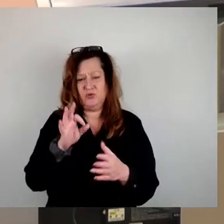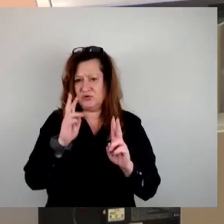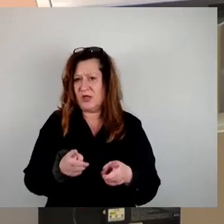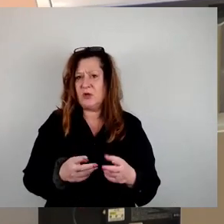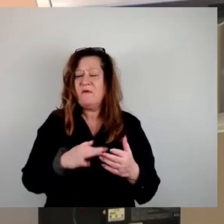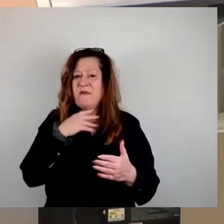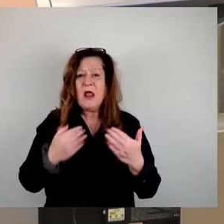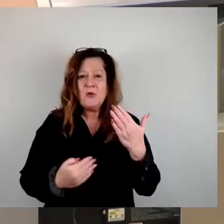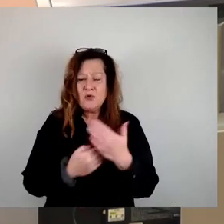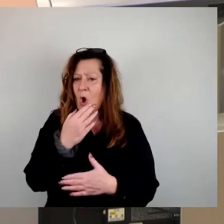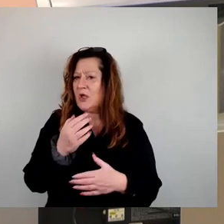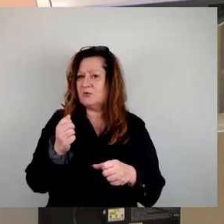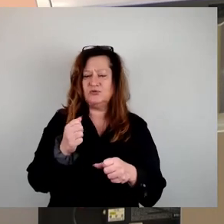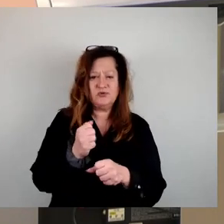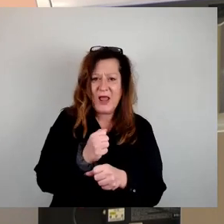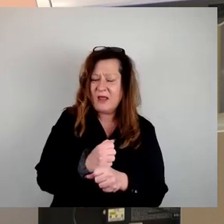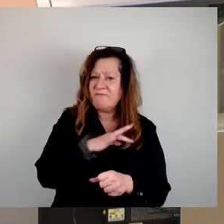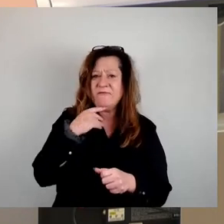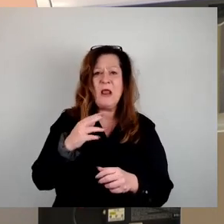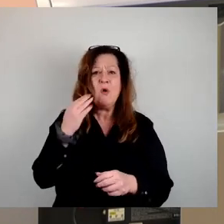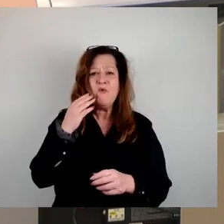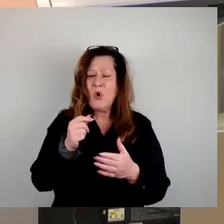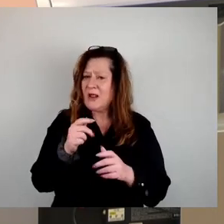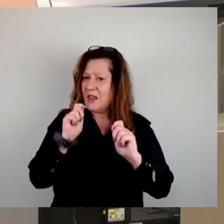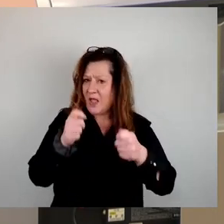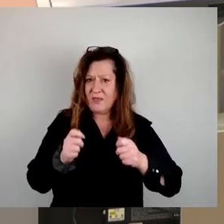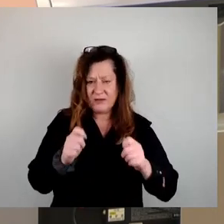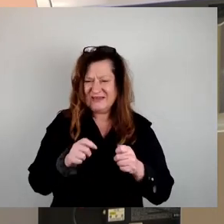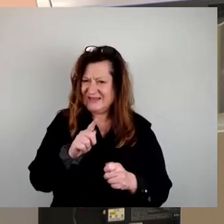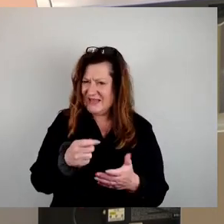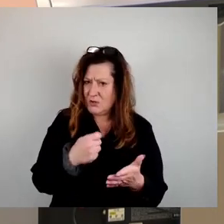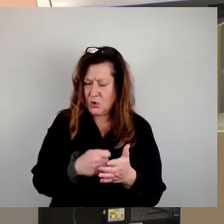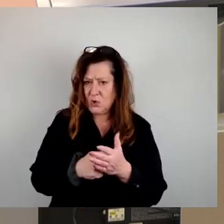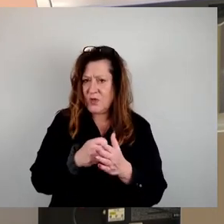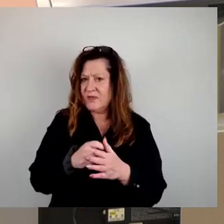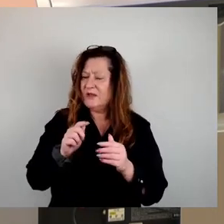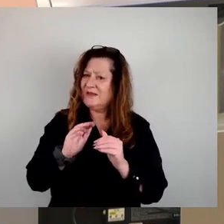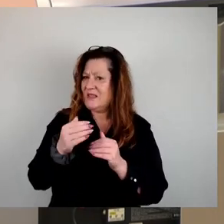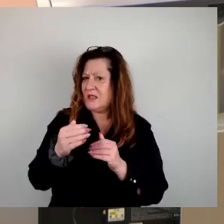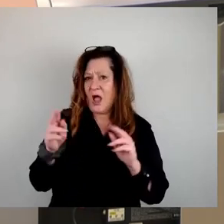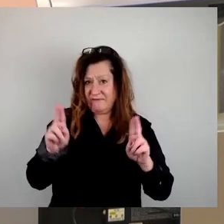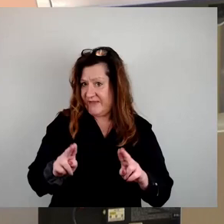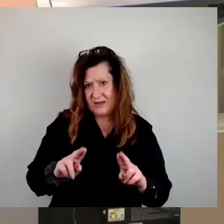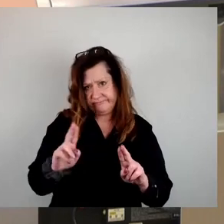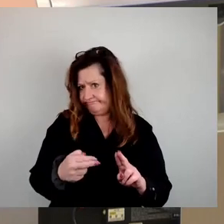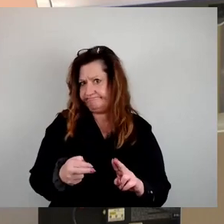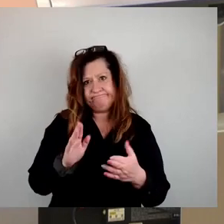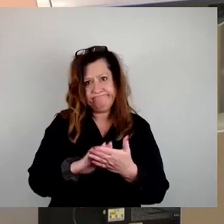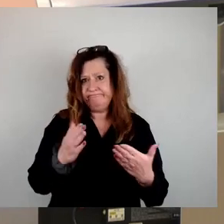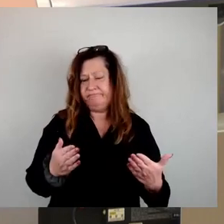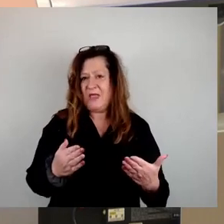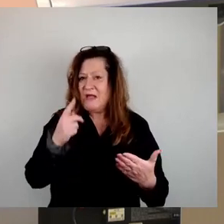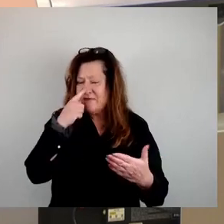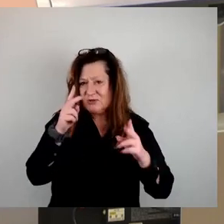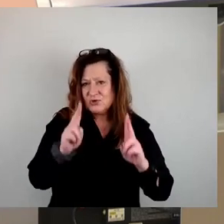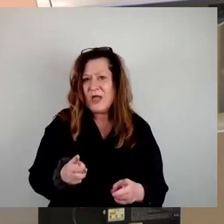Bearbeitung der hohen Anzahl an Wohngeldanträgen, all diese Kosten werden in den kommenden Jahren nicht kleiner werden. Erst recht nicht, wenn die Stadt neue Belegungsrechte